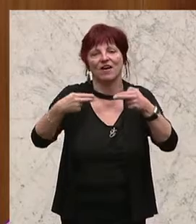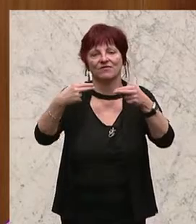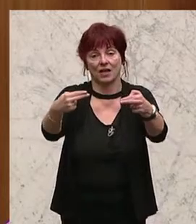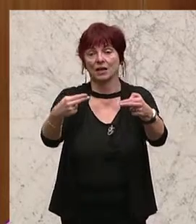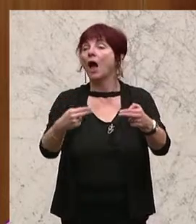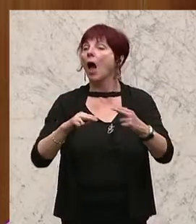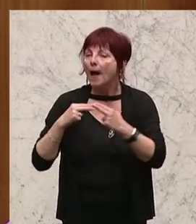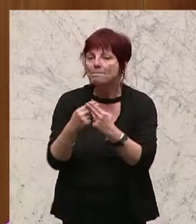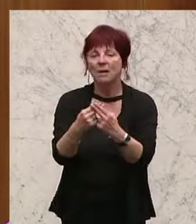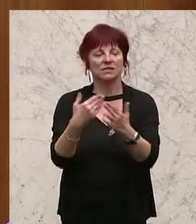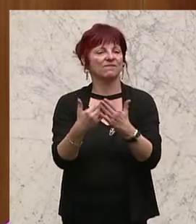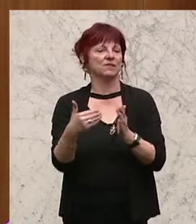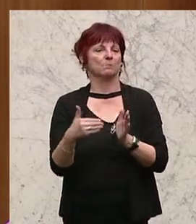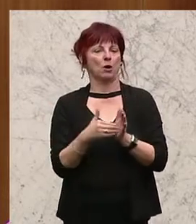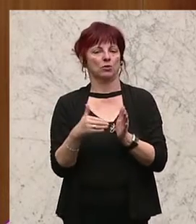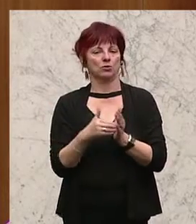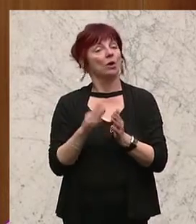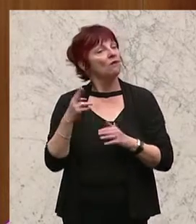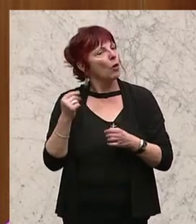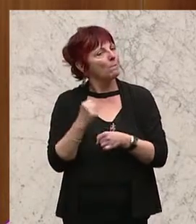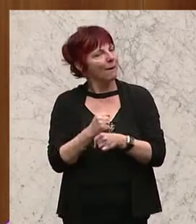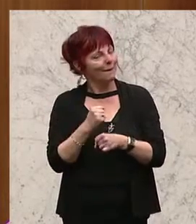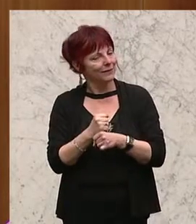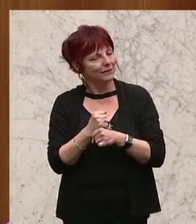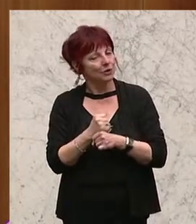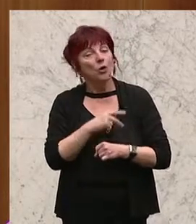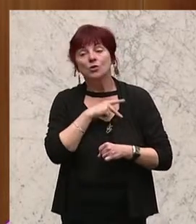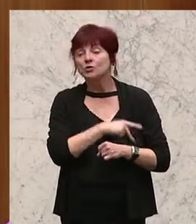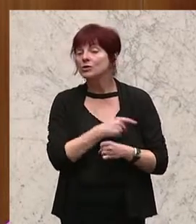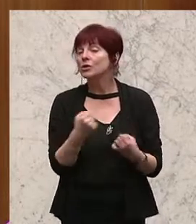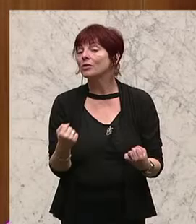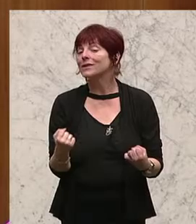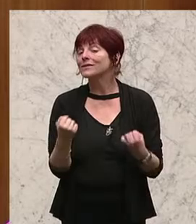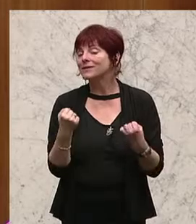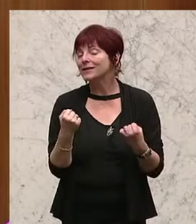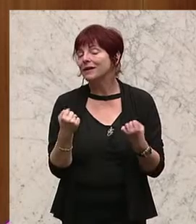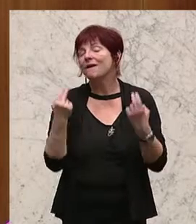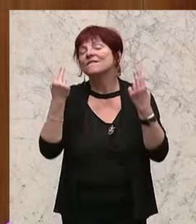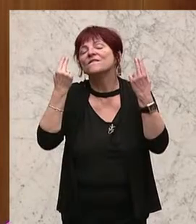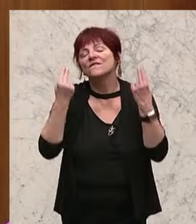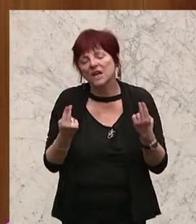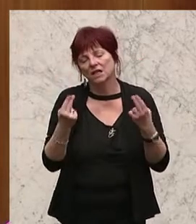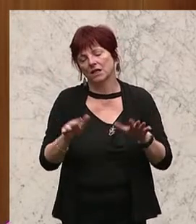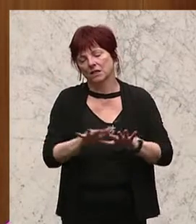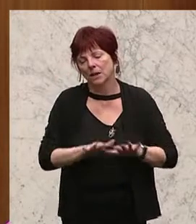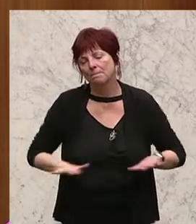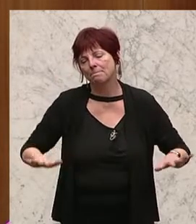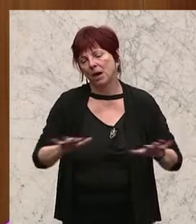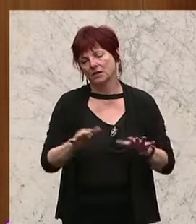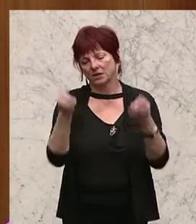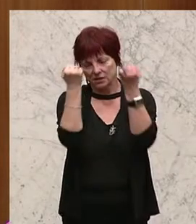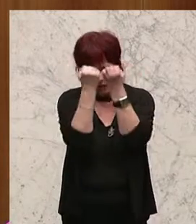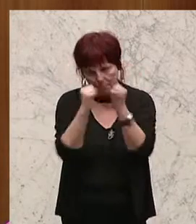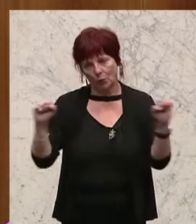warum tun wir das? Weil soziale Sicherheit die wichtigste Grundlage einer demokratischen